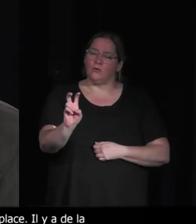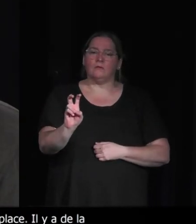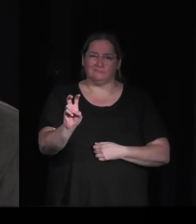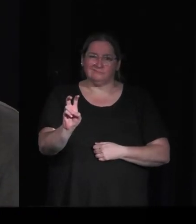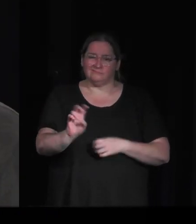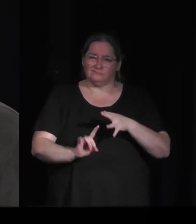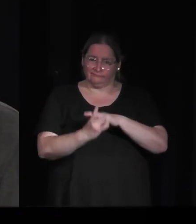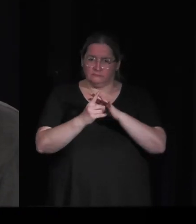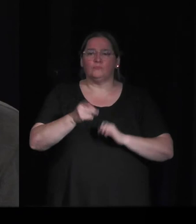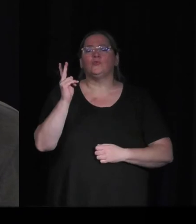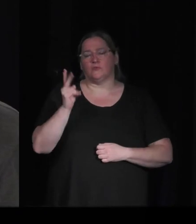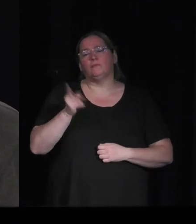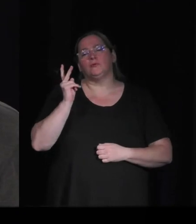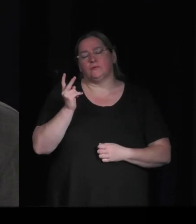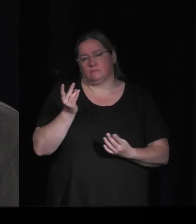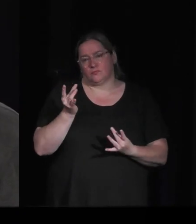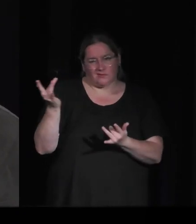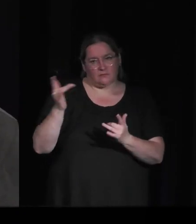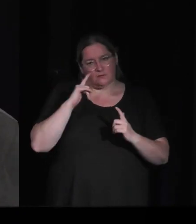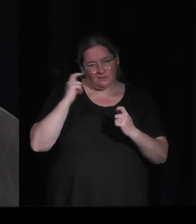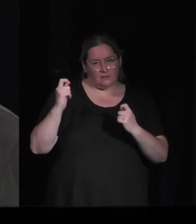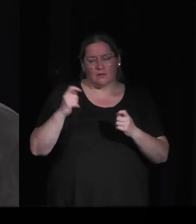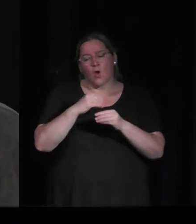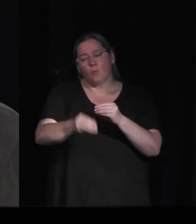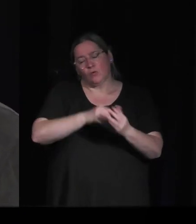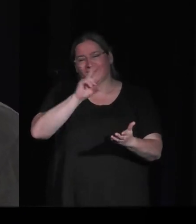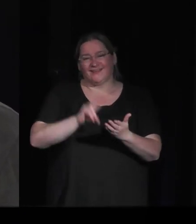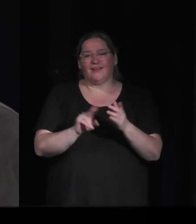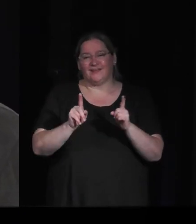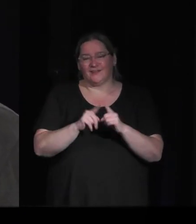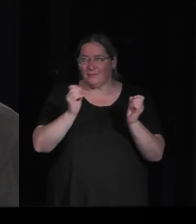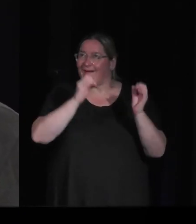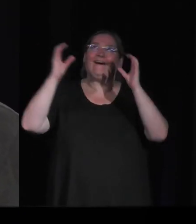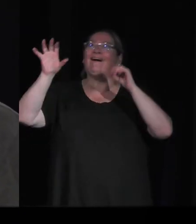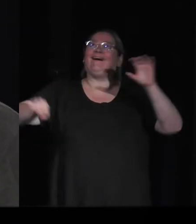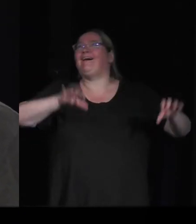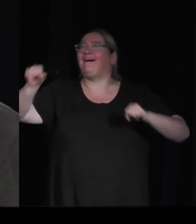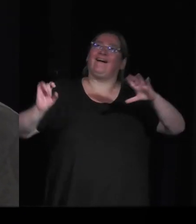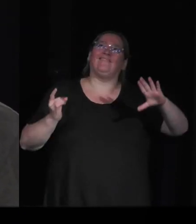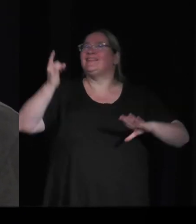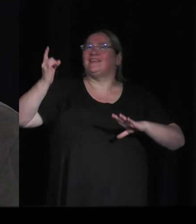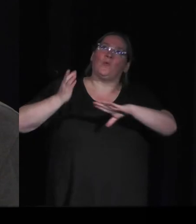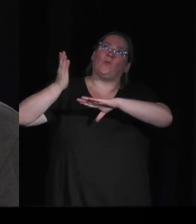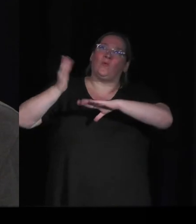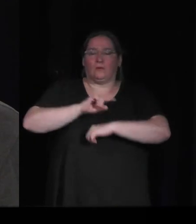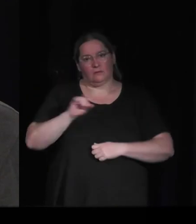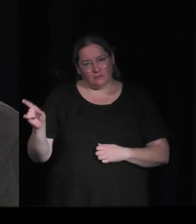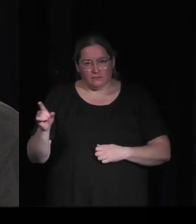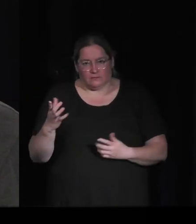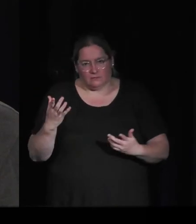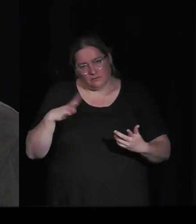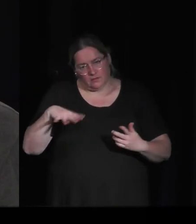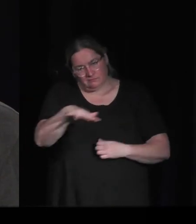un peu plus sensible à un monde réel qui ne serait pas un monde expansionniste ou un monde infini. Peut-être qu y a d'autres